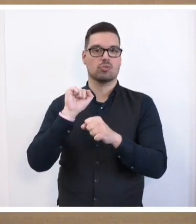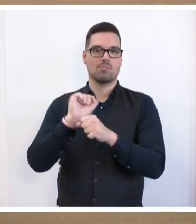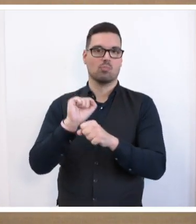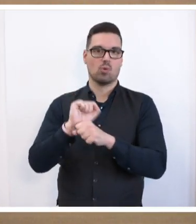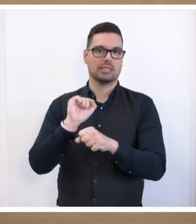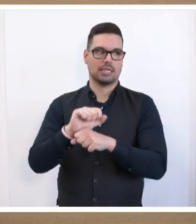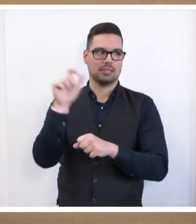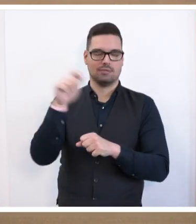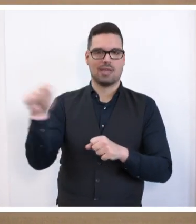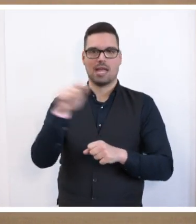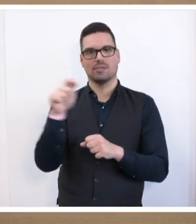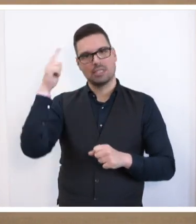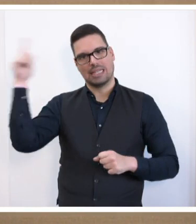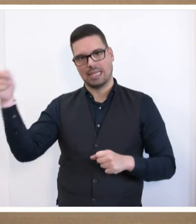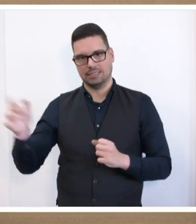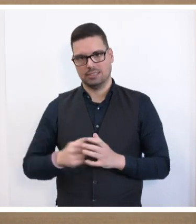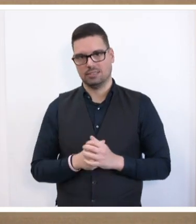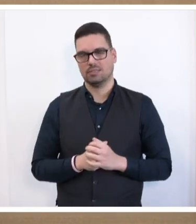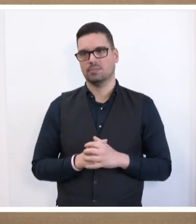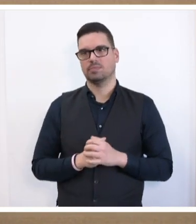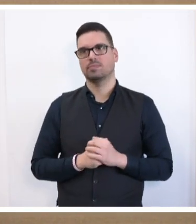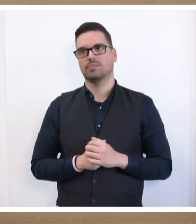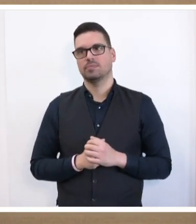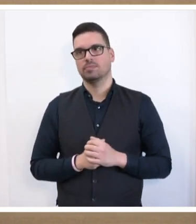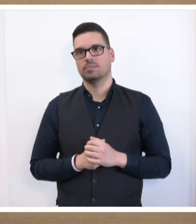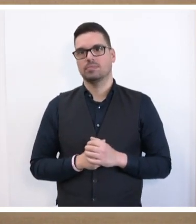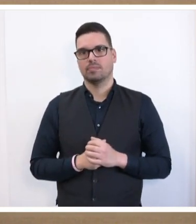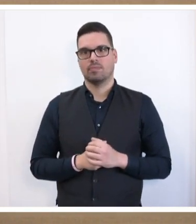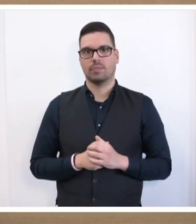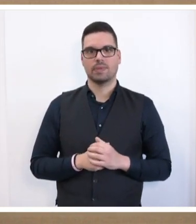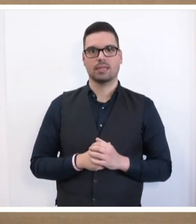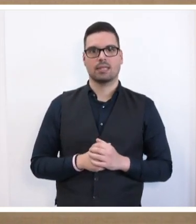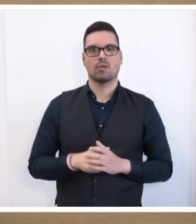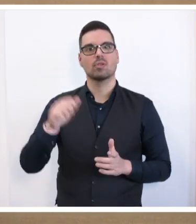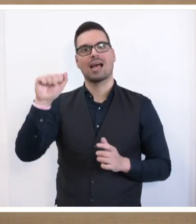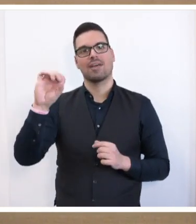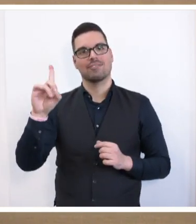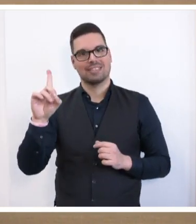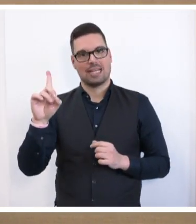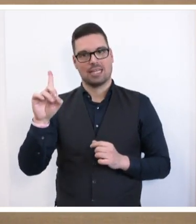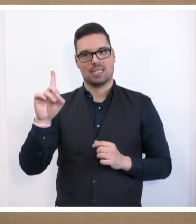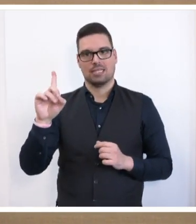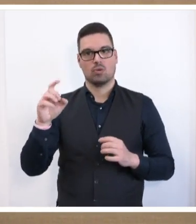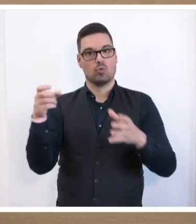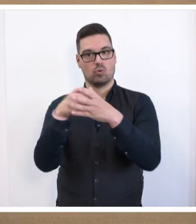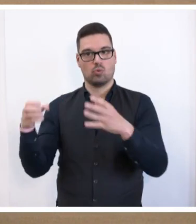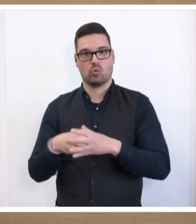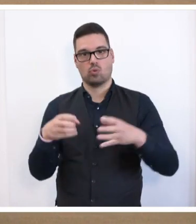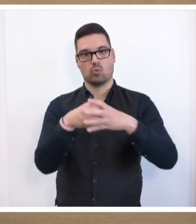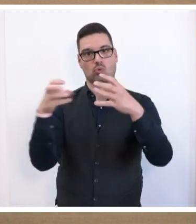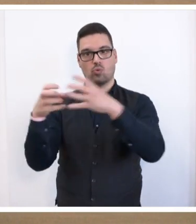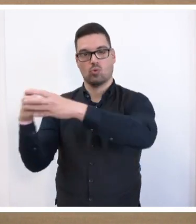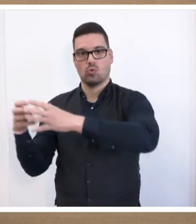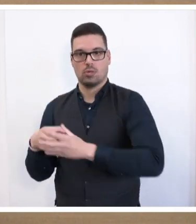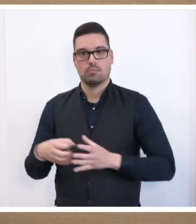wie sie da so gerne glauben machen würden. Auch ist die Anhängerschaft der AfD mittlerweile in den Gruppen, die den Karren ziehen,